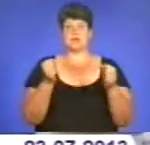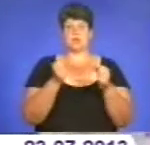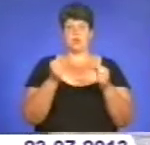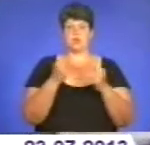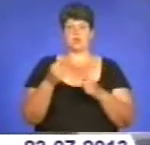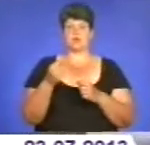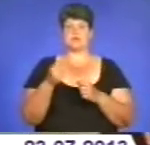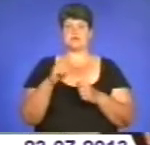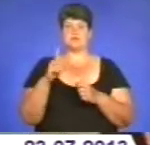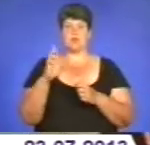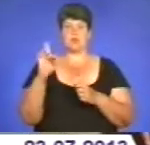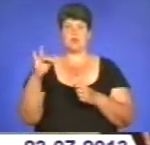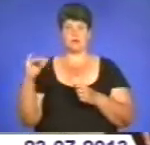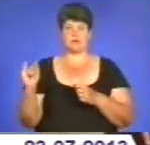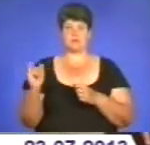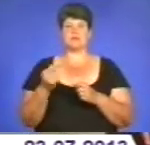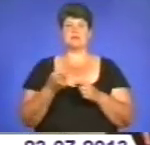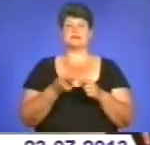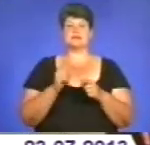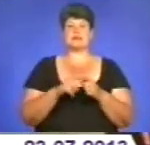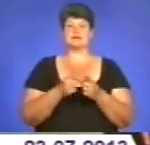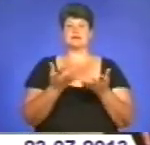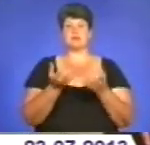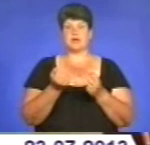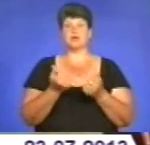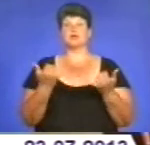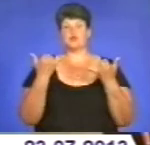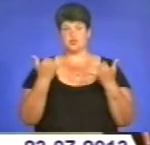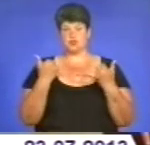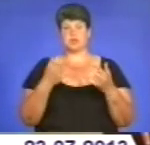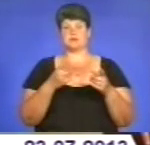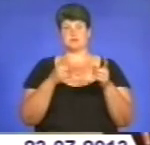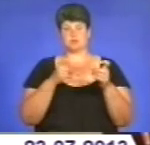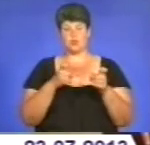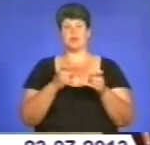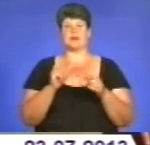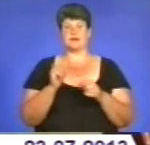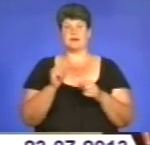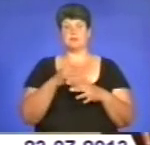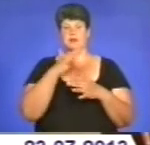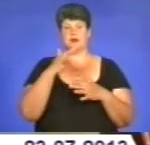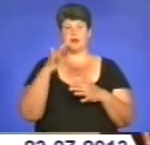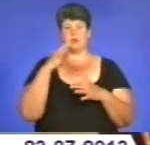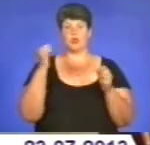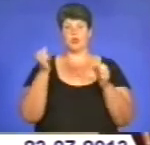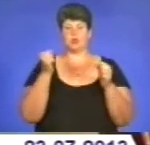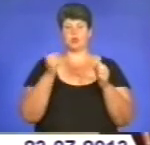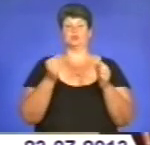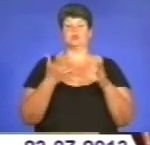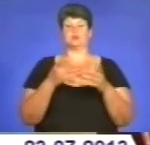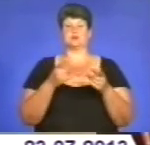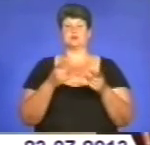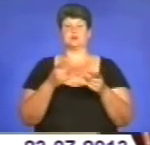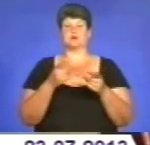Серед вилученого це є, як зразки, як сучасної вогнепальної зброї, а також ряд холодної зброї, які вищевказаний